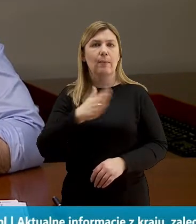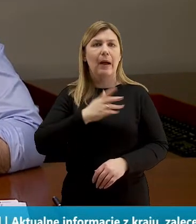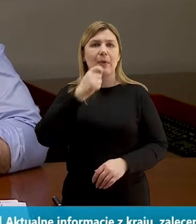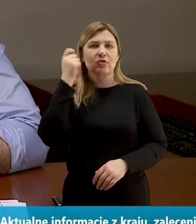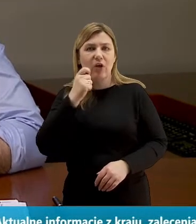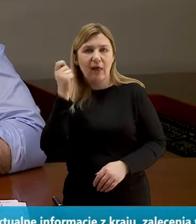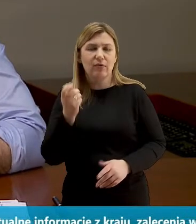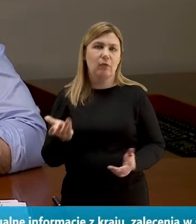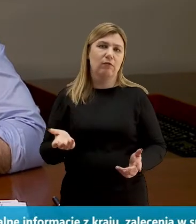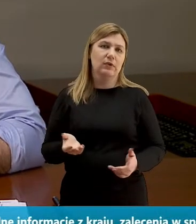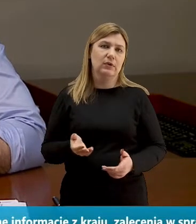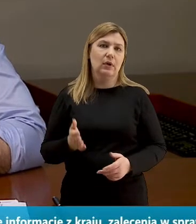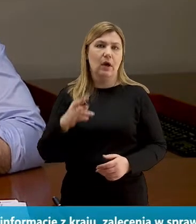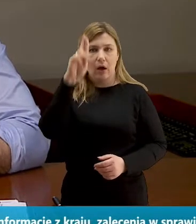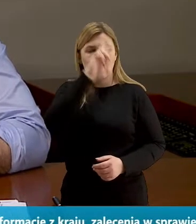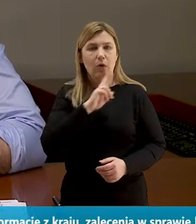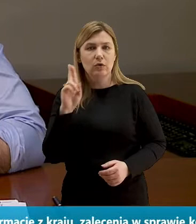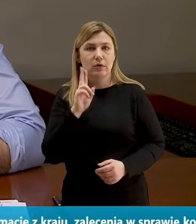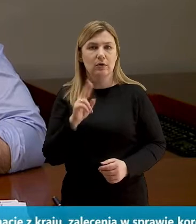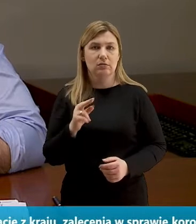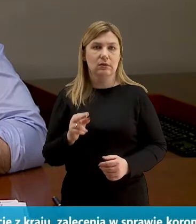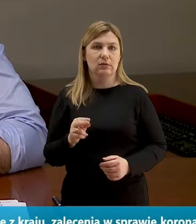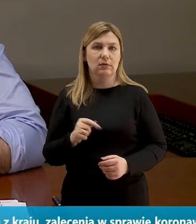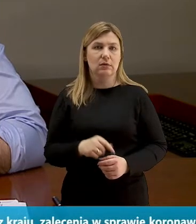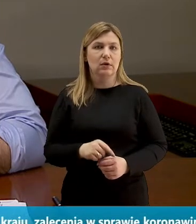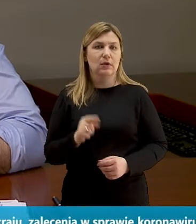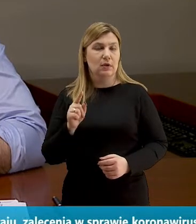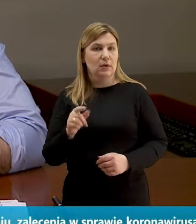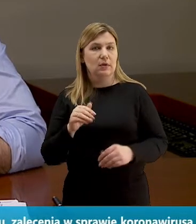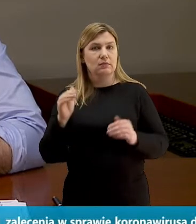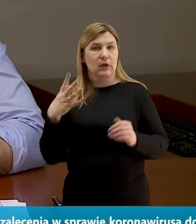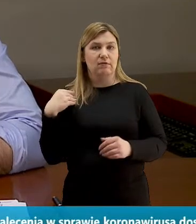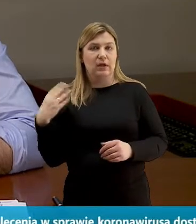rodziców, którzy często są w wieku